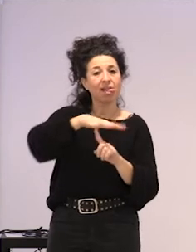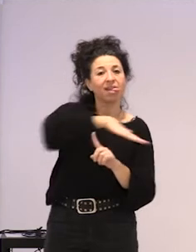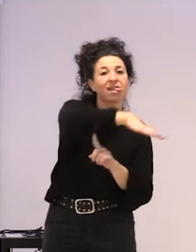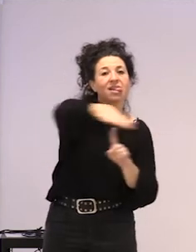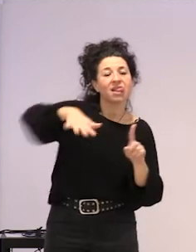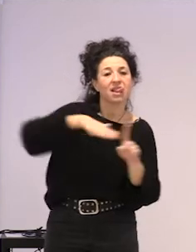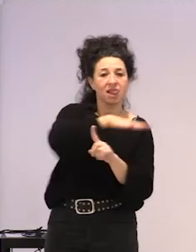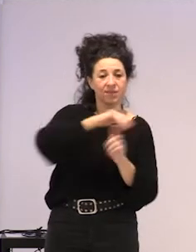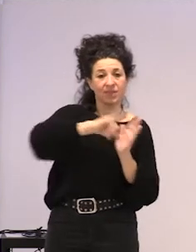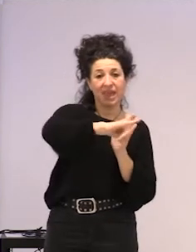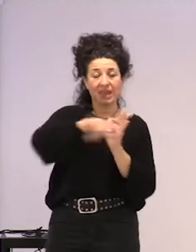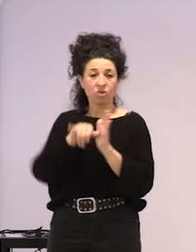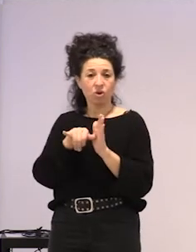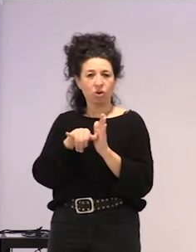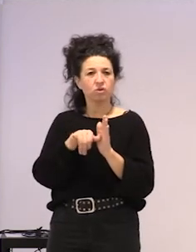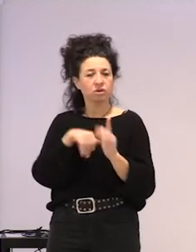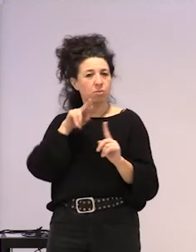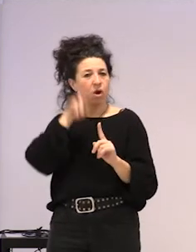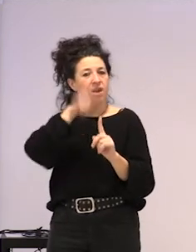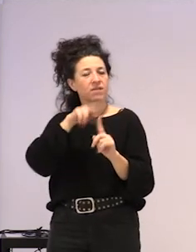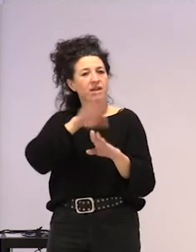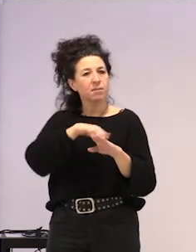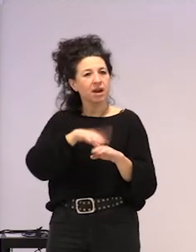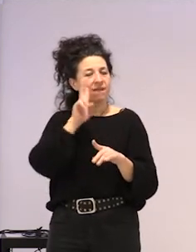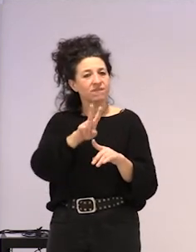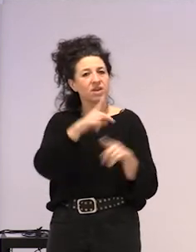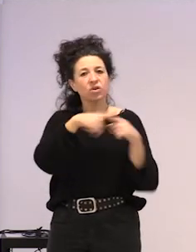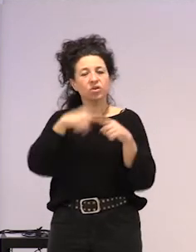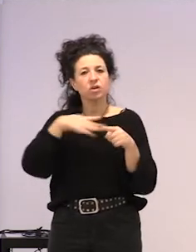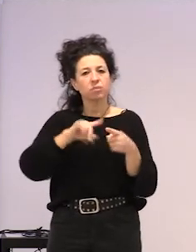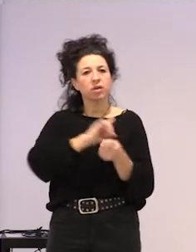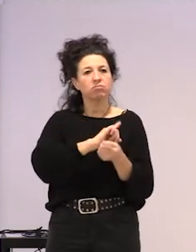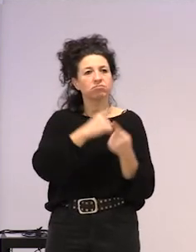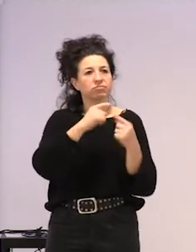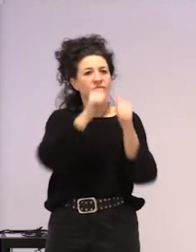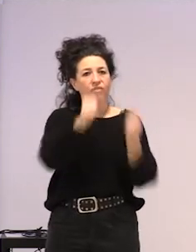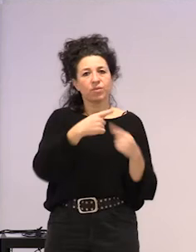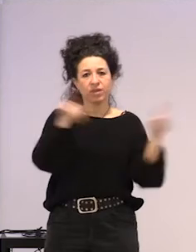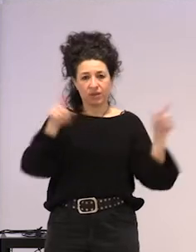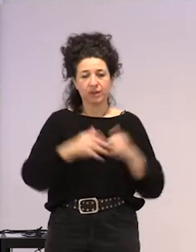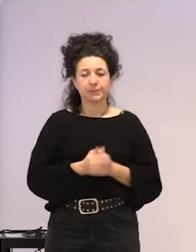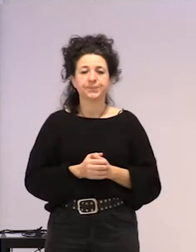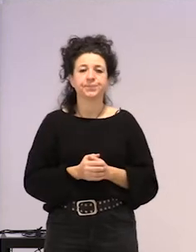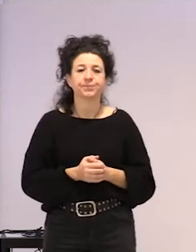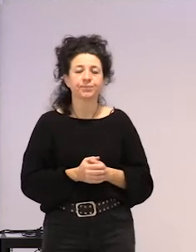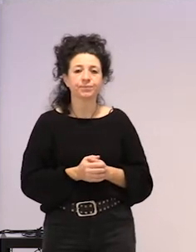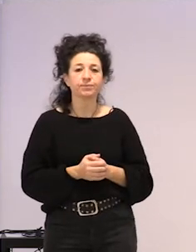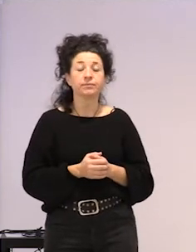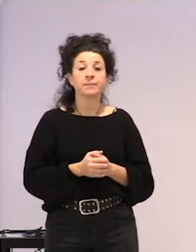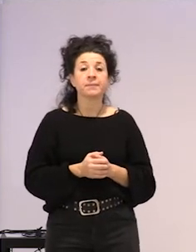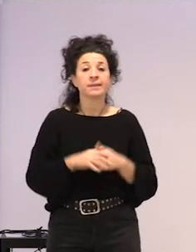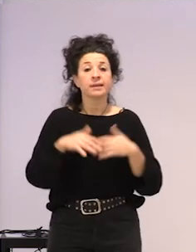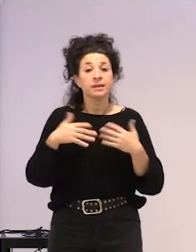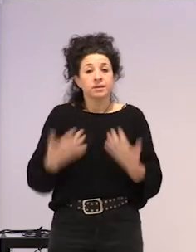Gauzak bestera batean egindaitezke laren, ba, erreferentzia, erreferentzia bat. Eta hor duan,